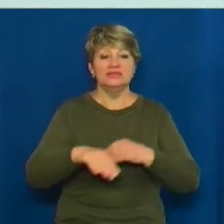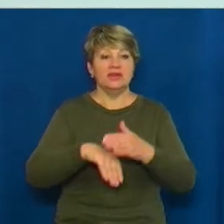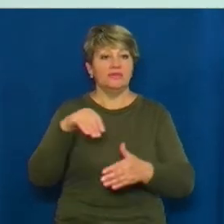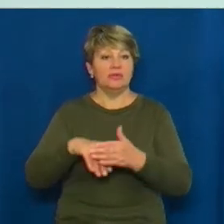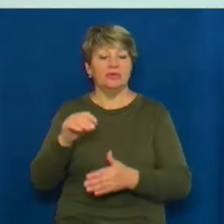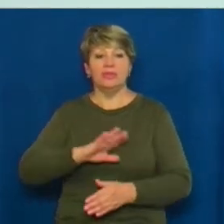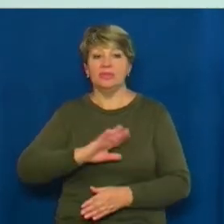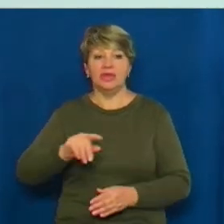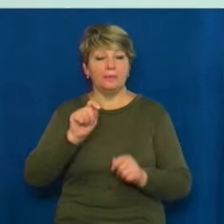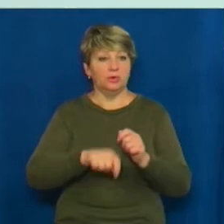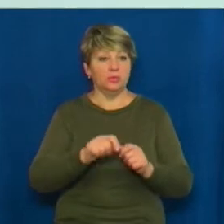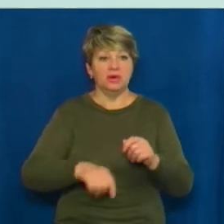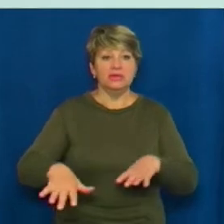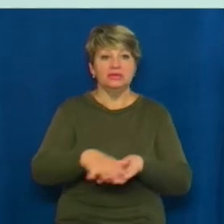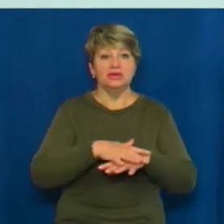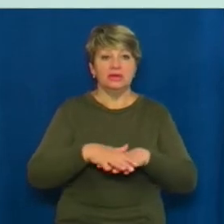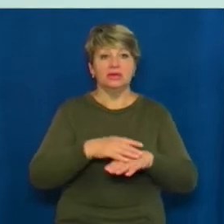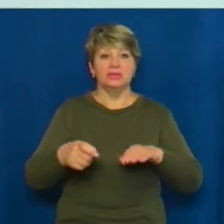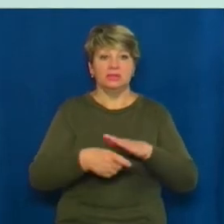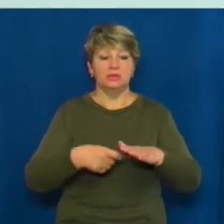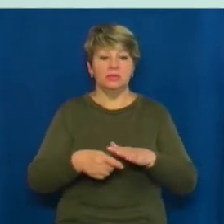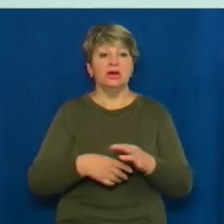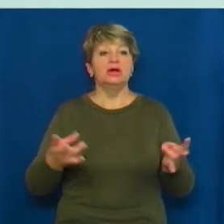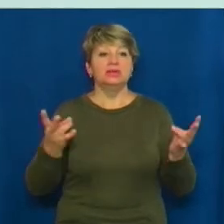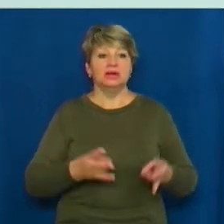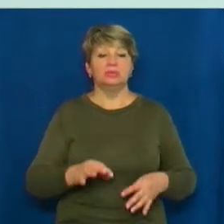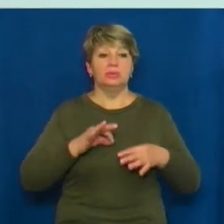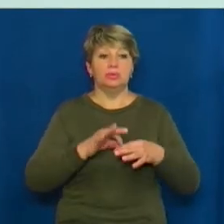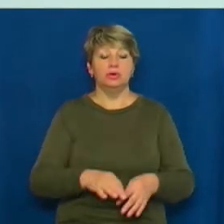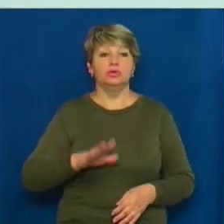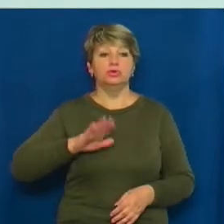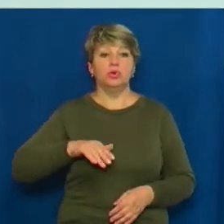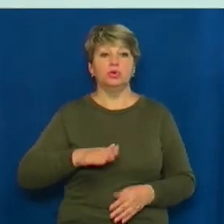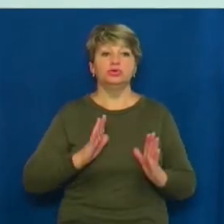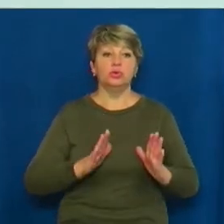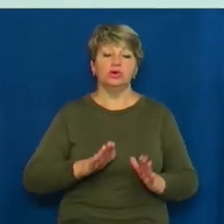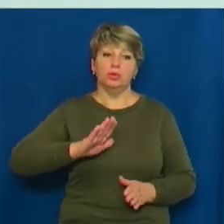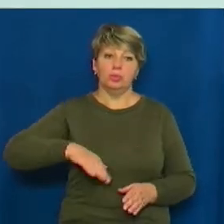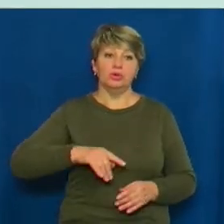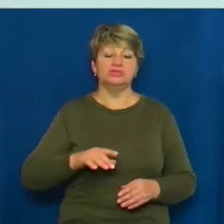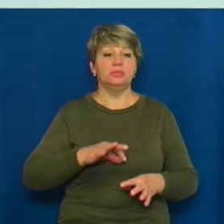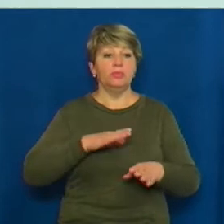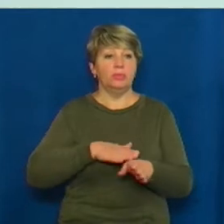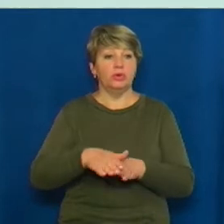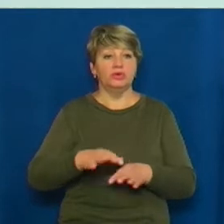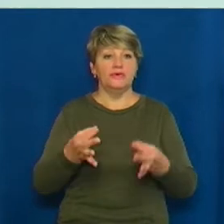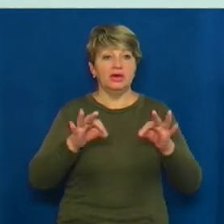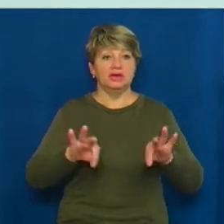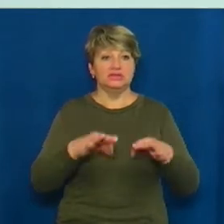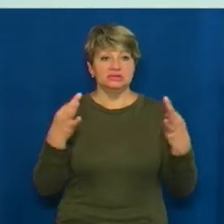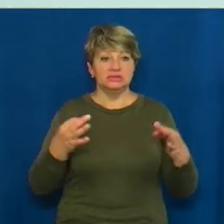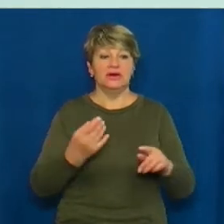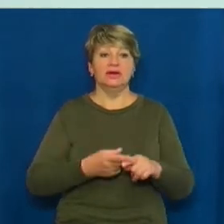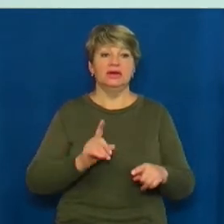території Донбасу необхідно проводити лише після повної деокупації, яка має бути комплексною. Це і в військовому плані, це і в